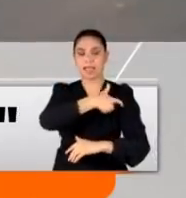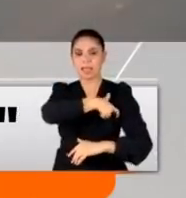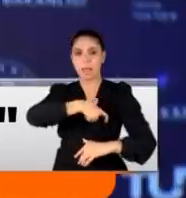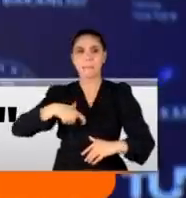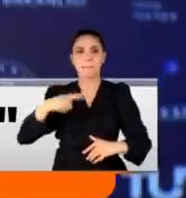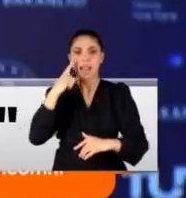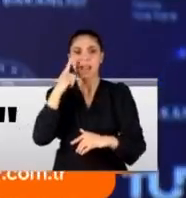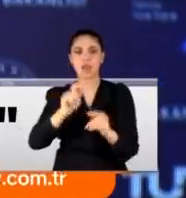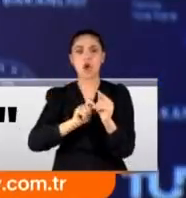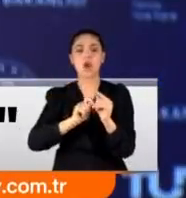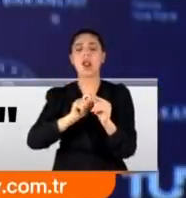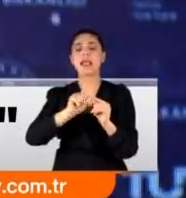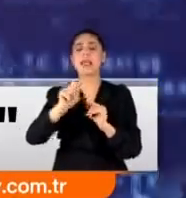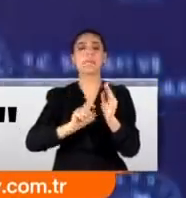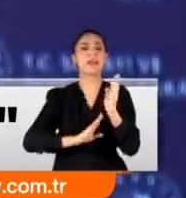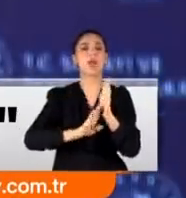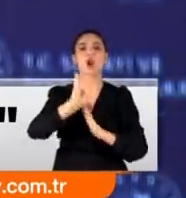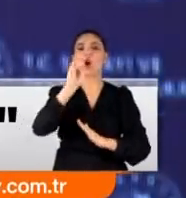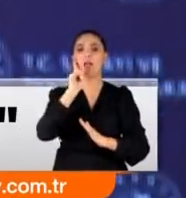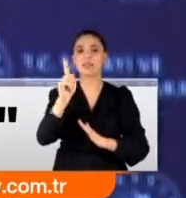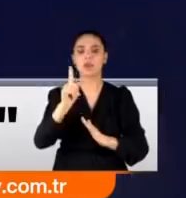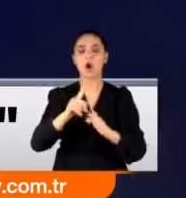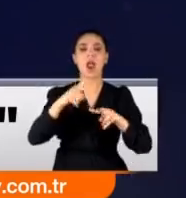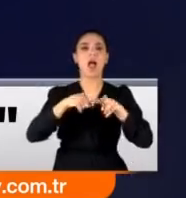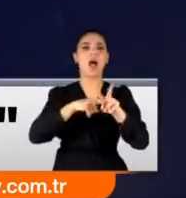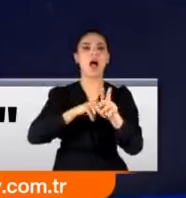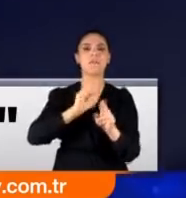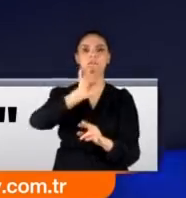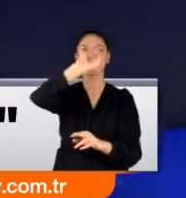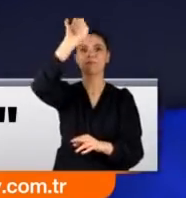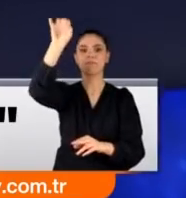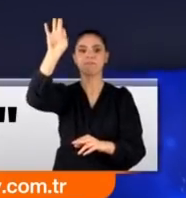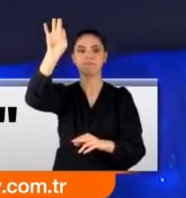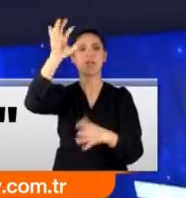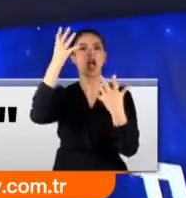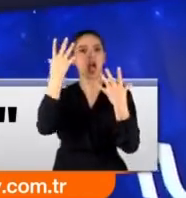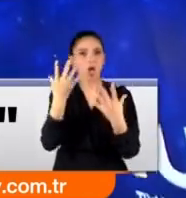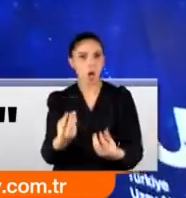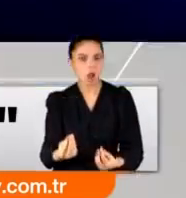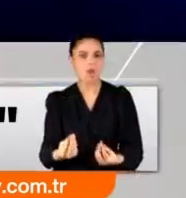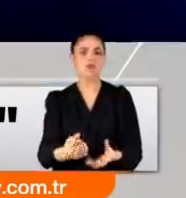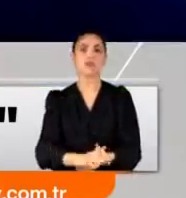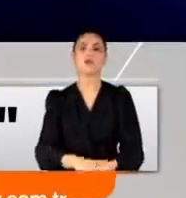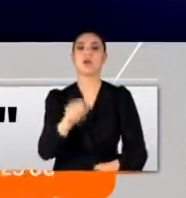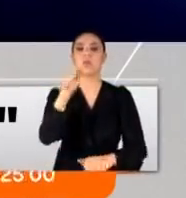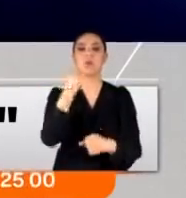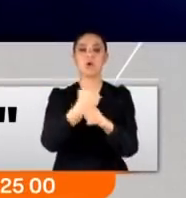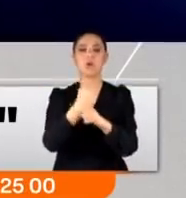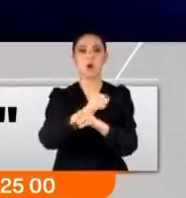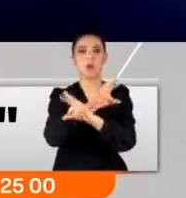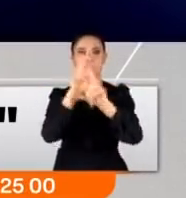hibrit roketimizle Ay'a ulaşarak sert iniş gerçekleştireceğiz. Bu görevi